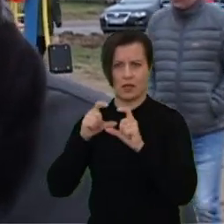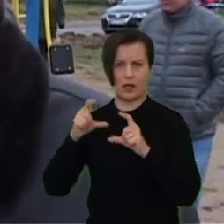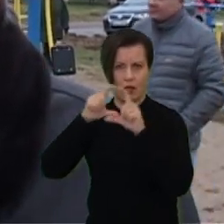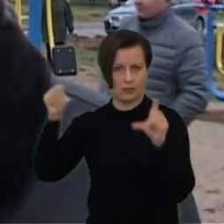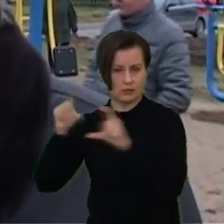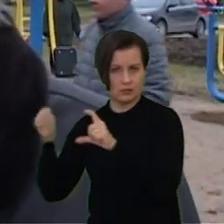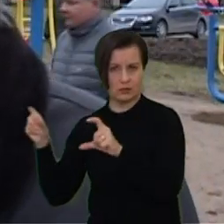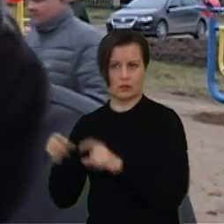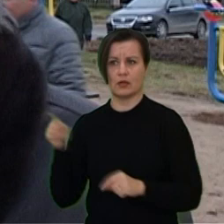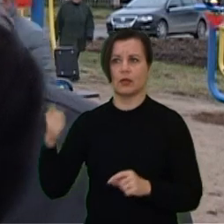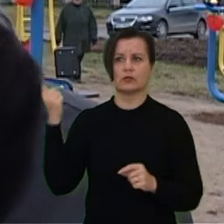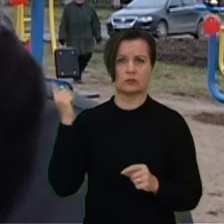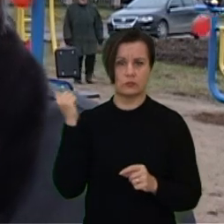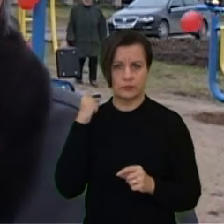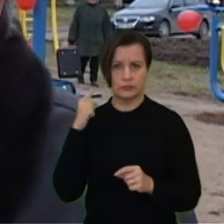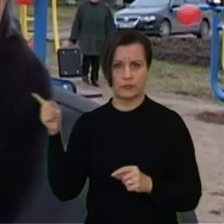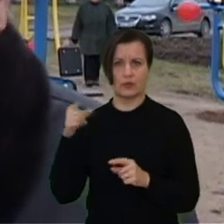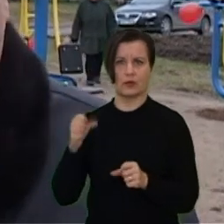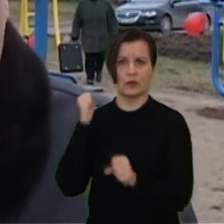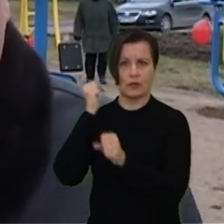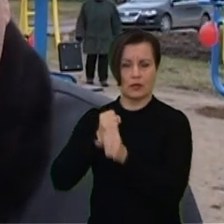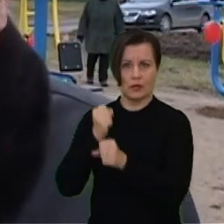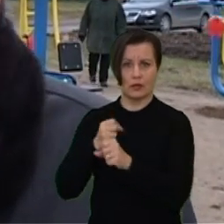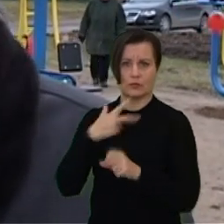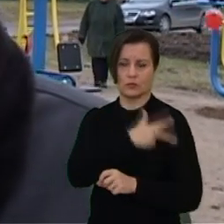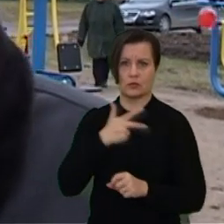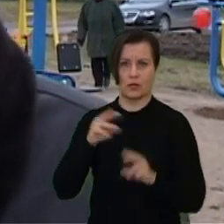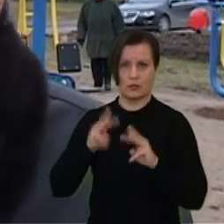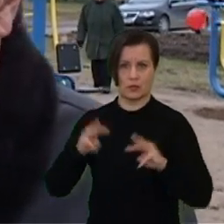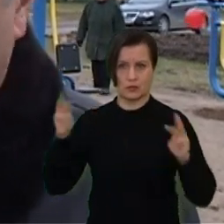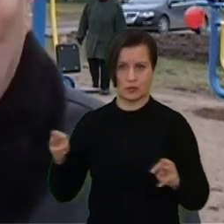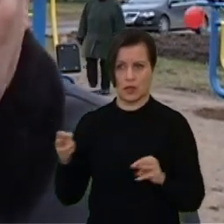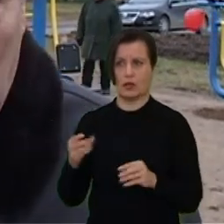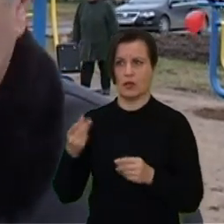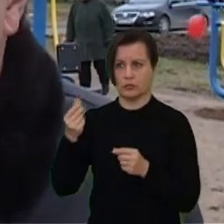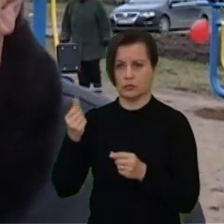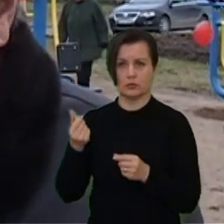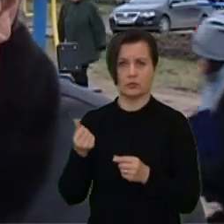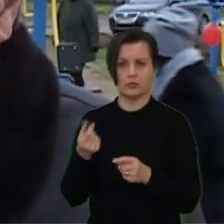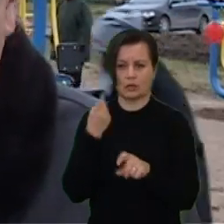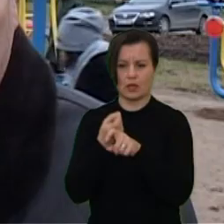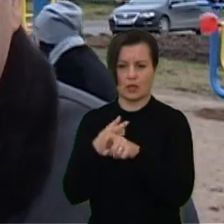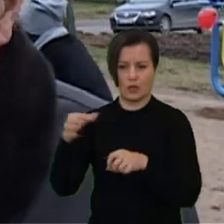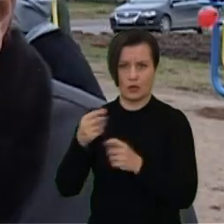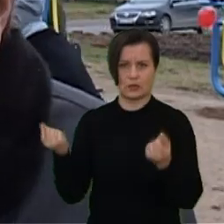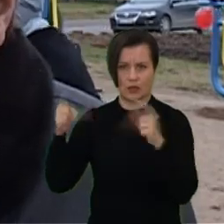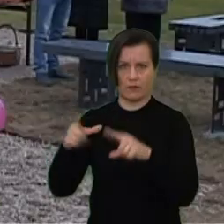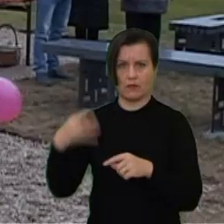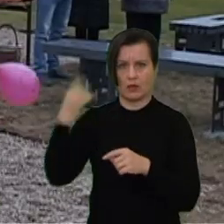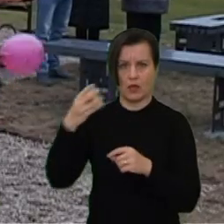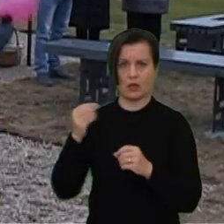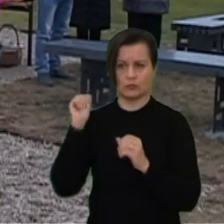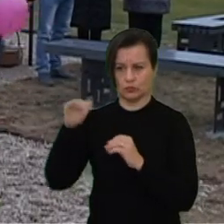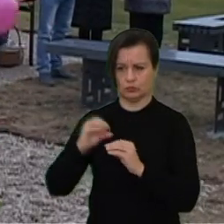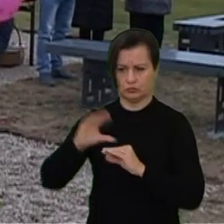Sužinoja, kad socialinių reikalų ir darbo ministerija skyrus virš keišimt tūkstančių eurų mūsų kėdainių rajono savivaldybė.